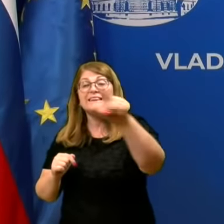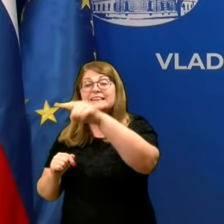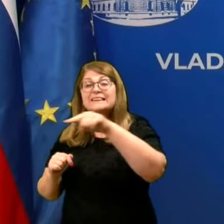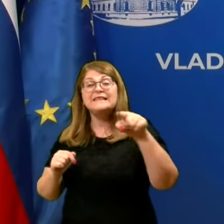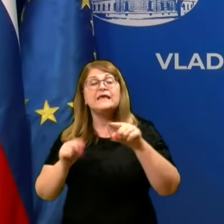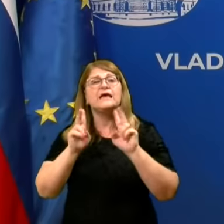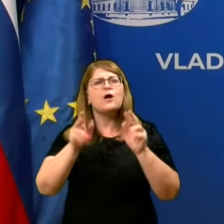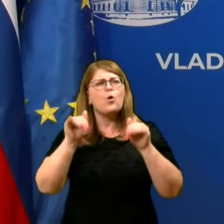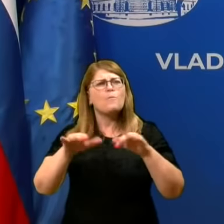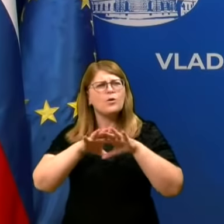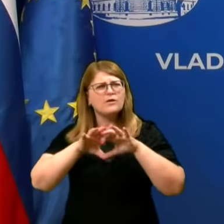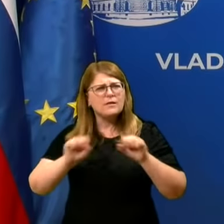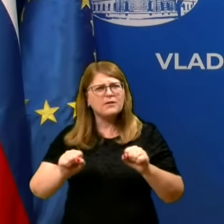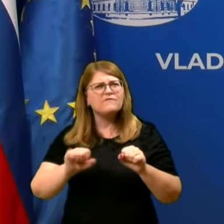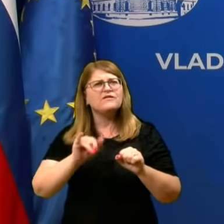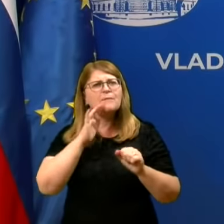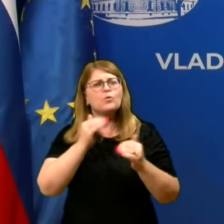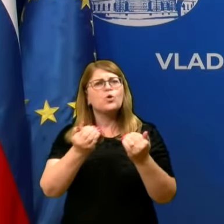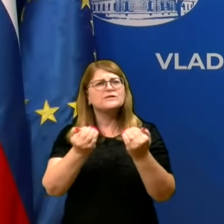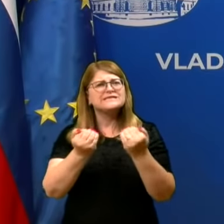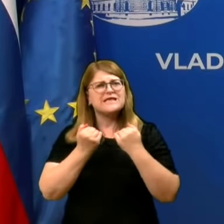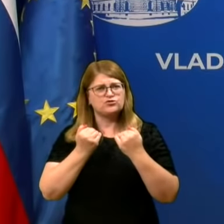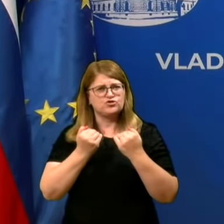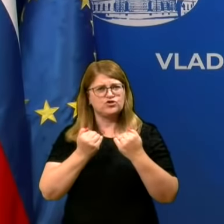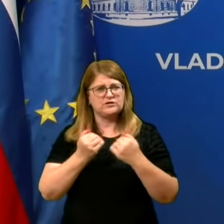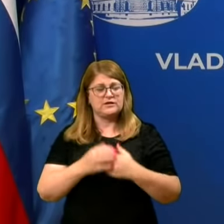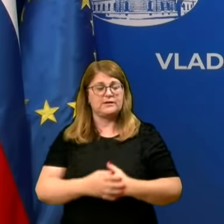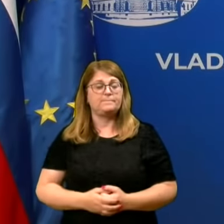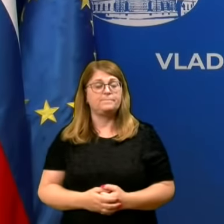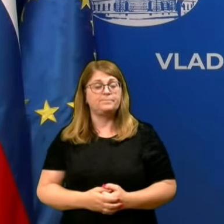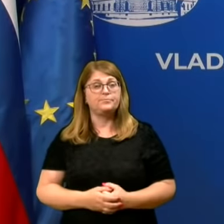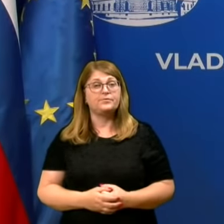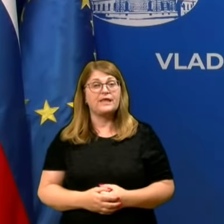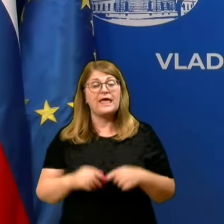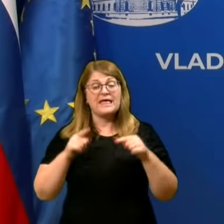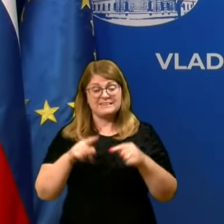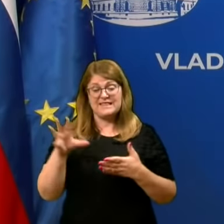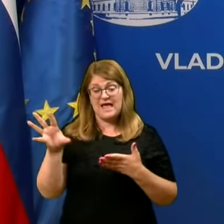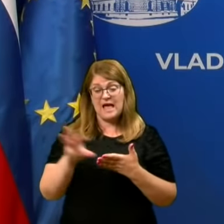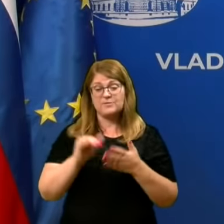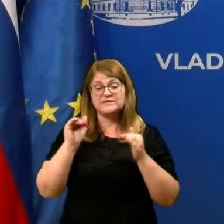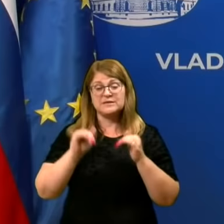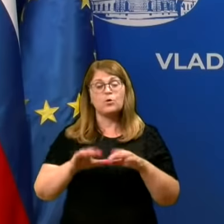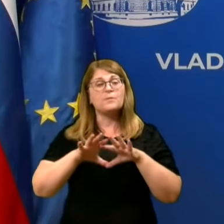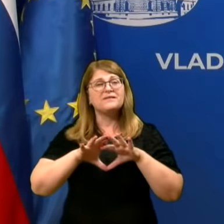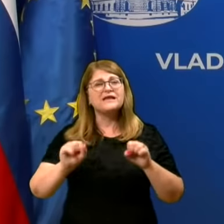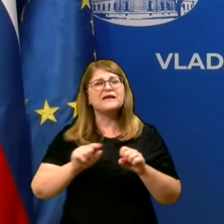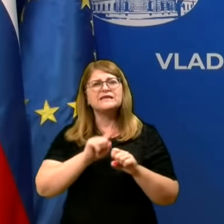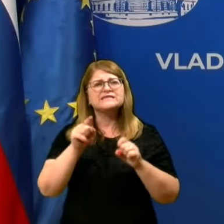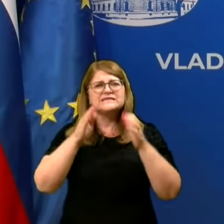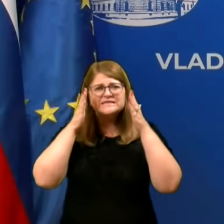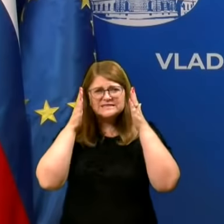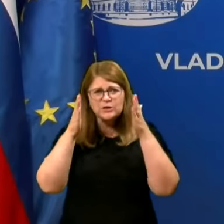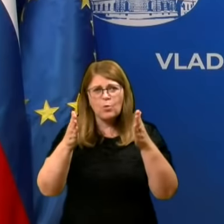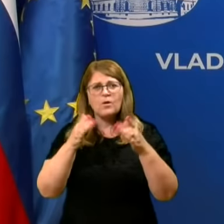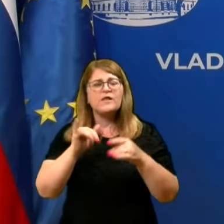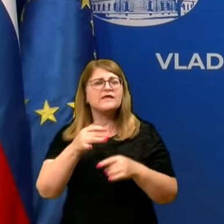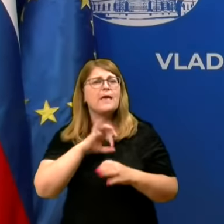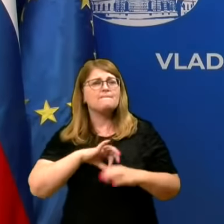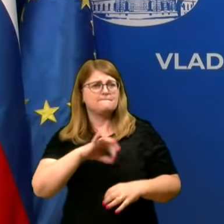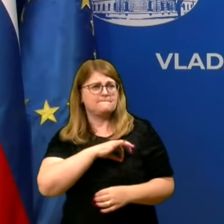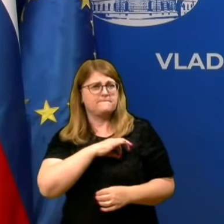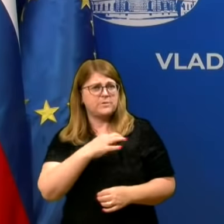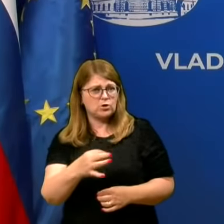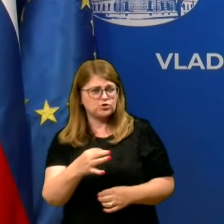da zaščiti ostale. To pomeni, da iz vidika tega mora biti aplikacija, ki je zgrajena na zaupanje, mora biti za aplikacija, ki je prostovoljna in